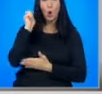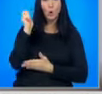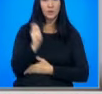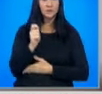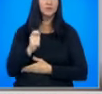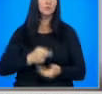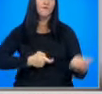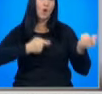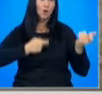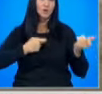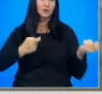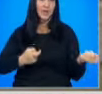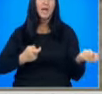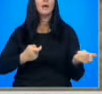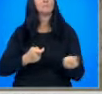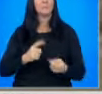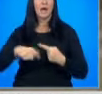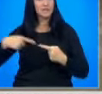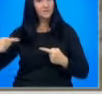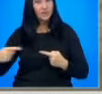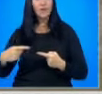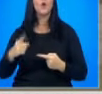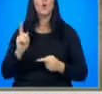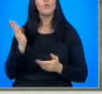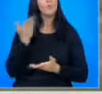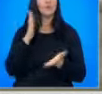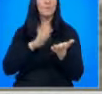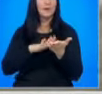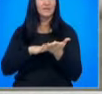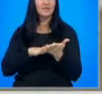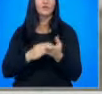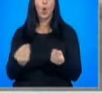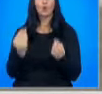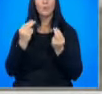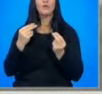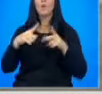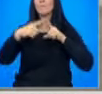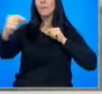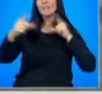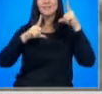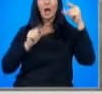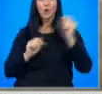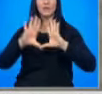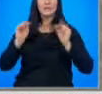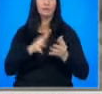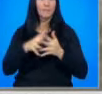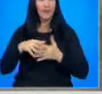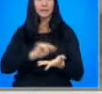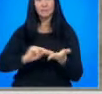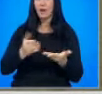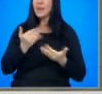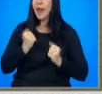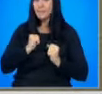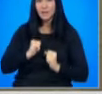въоръжени сили е ново развитие. Развитие, което беше приветствовано и одобрено от Пентагона и цялата американска администрация. Нямаме